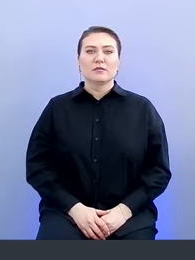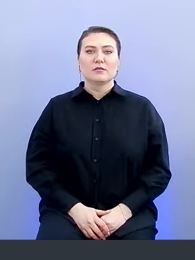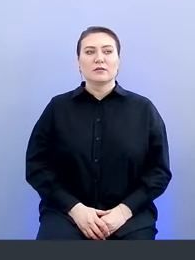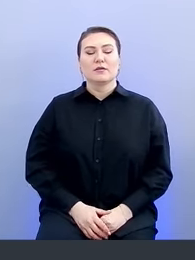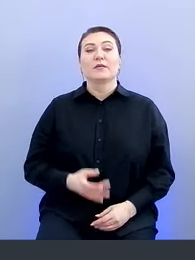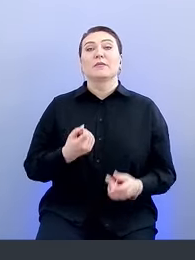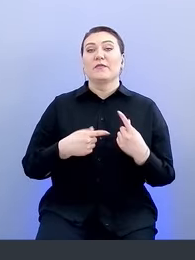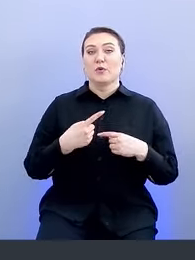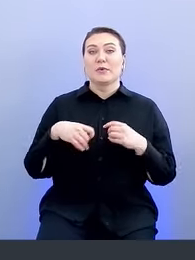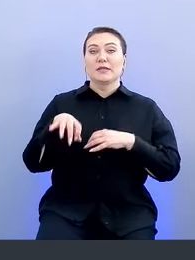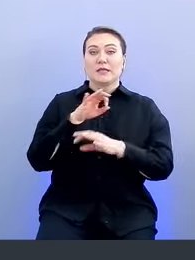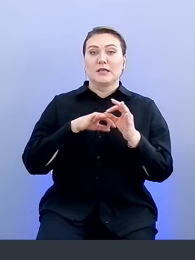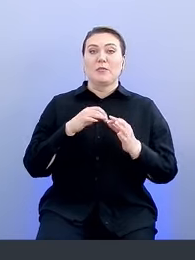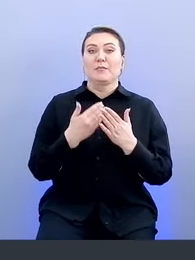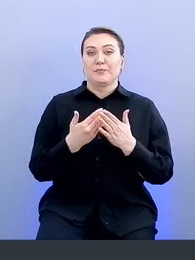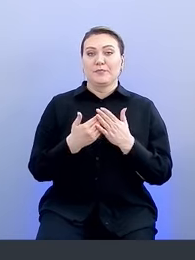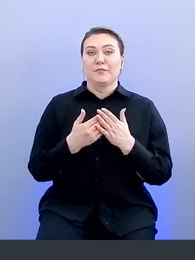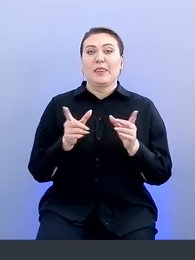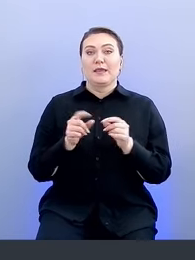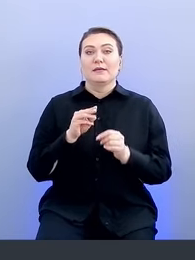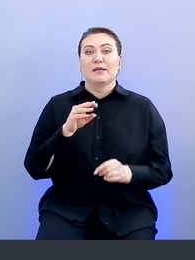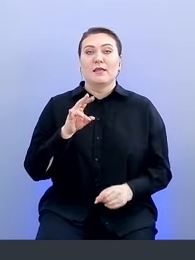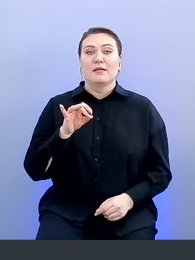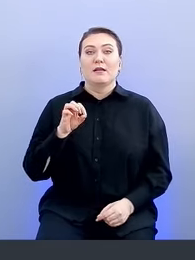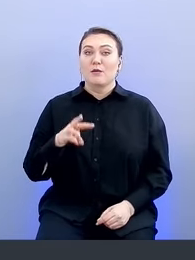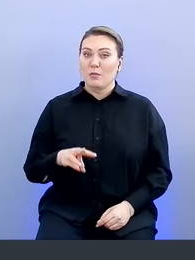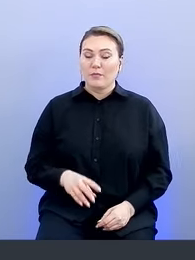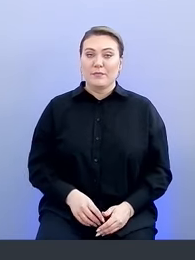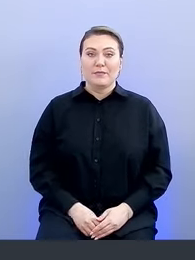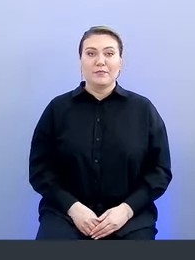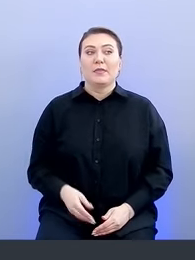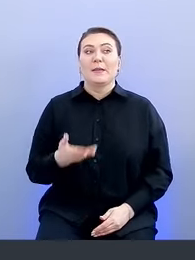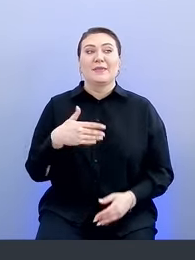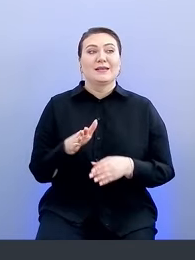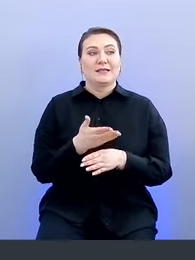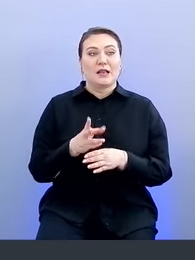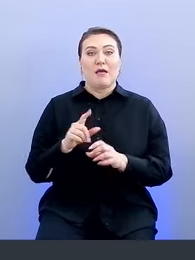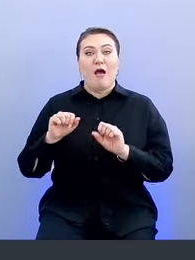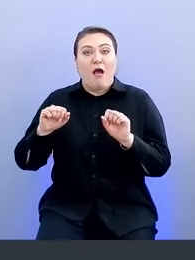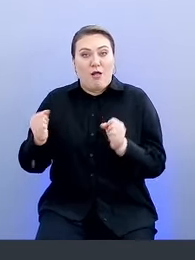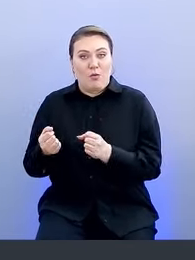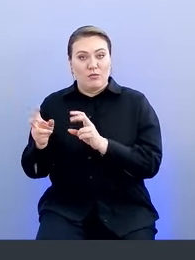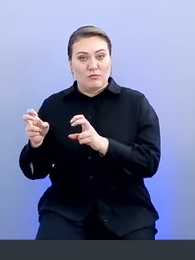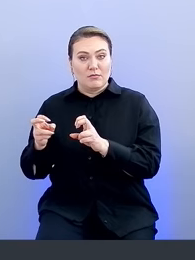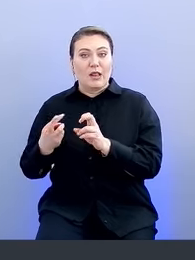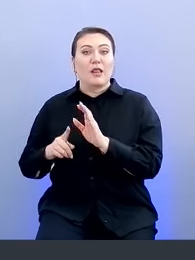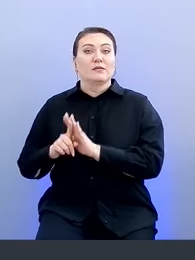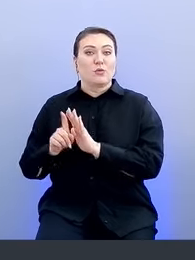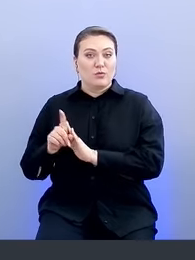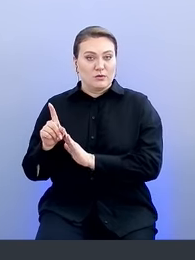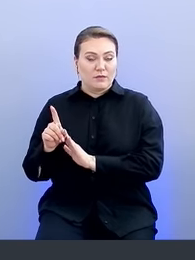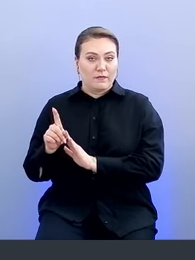Вернемся к схеме с туннеллиром. Мы разделили это на холодные для исходников.